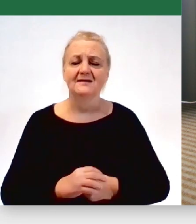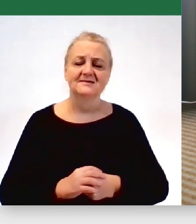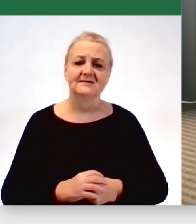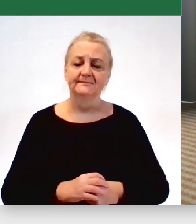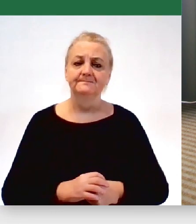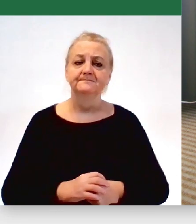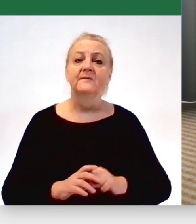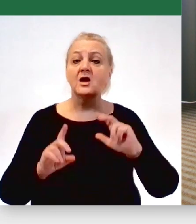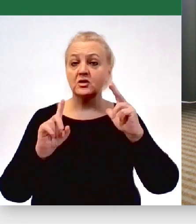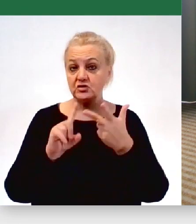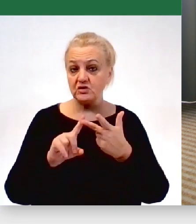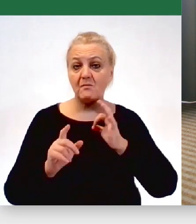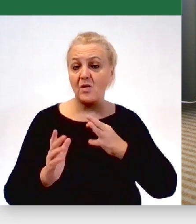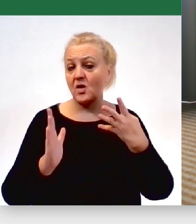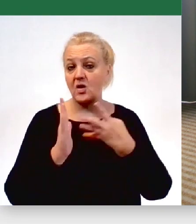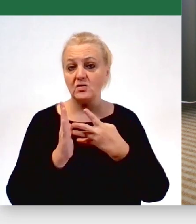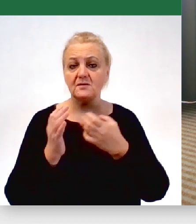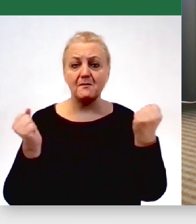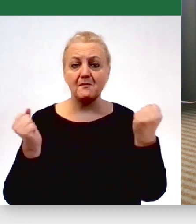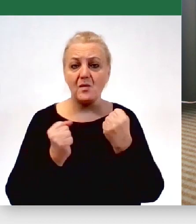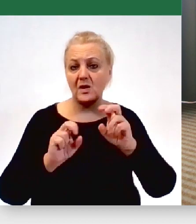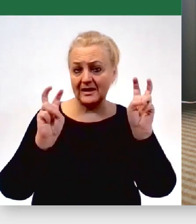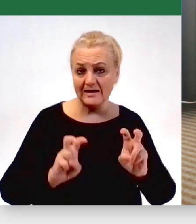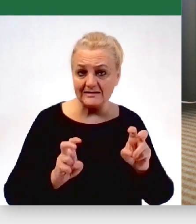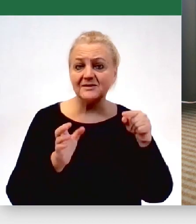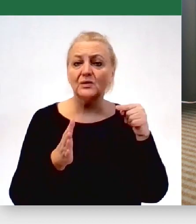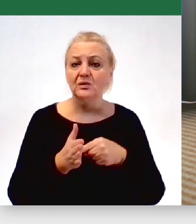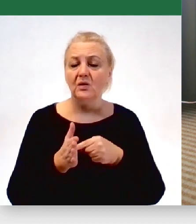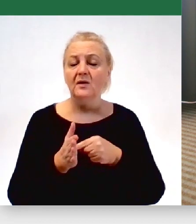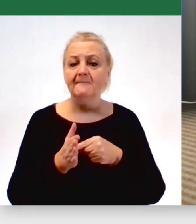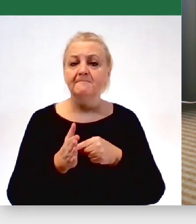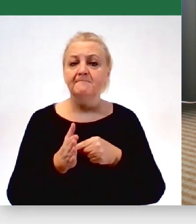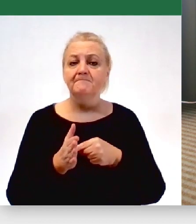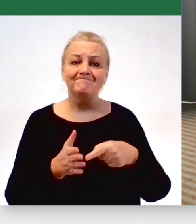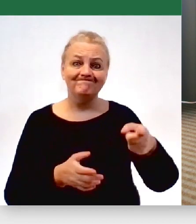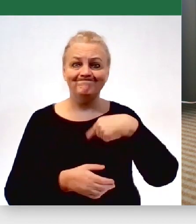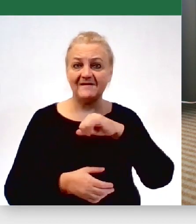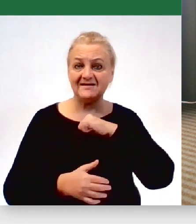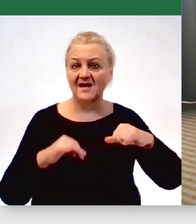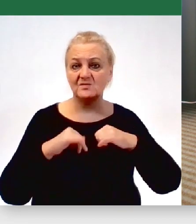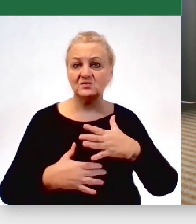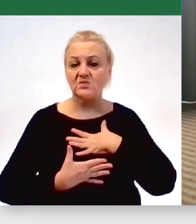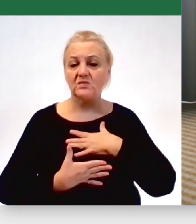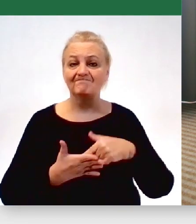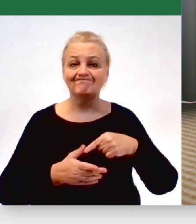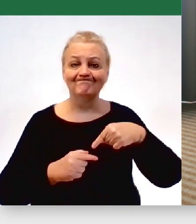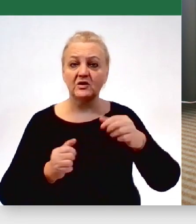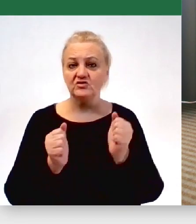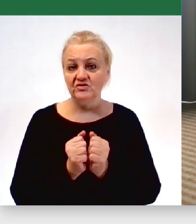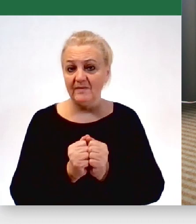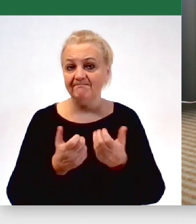Trzeci w mojej ocenie najpoważniejszy kryzys, który dotyka nas samorządowców, to jest nadchodząca zima.